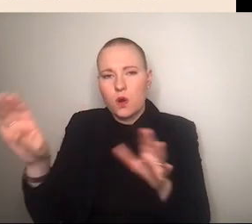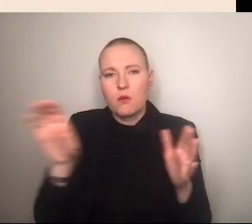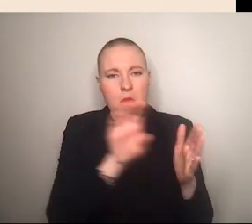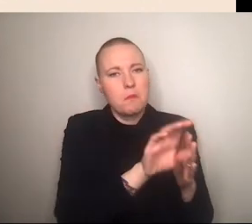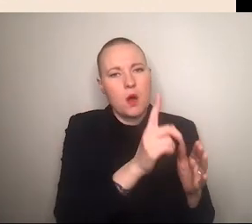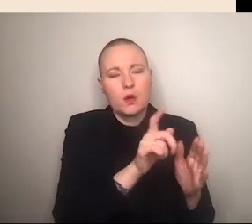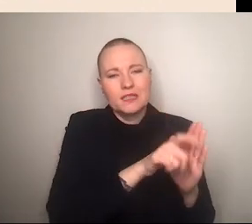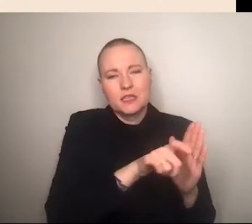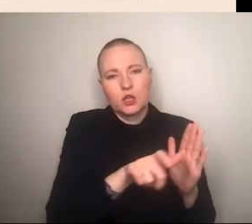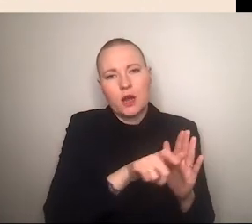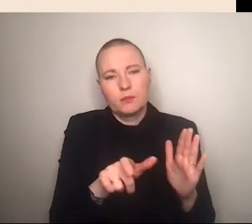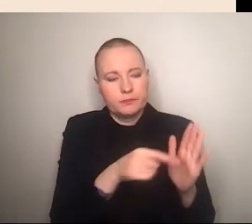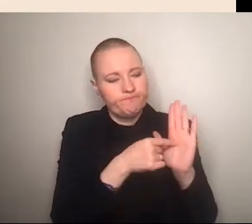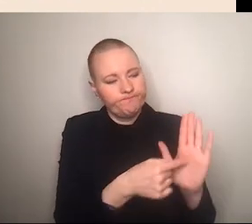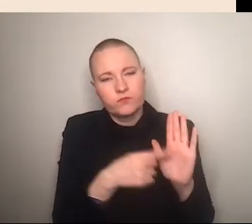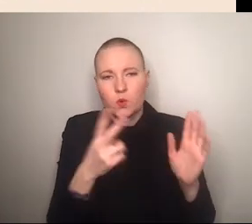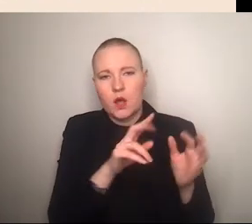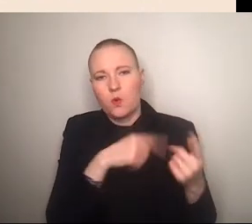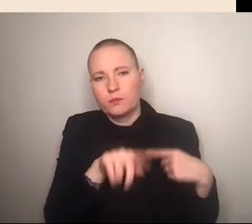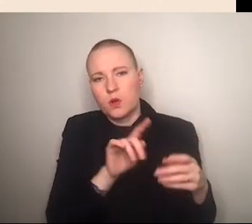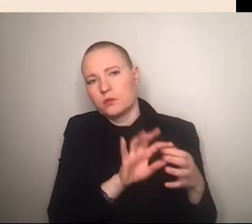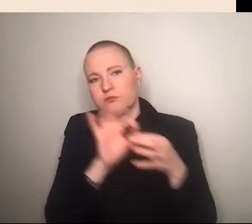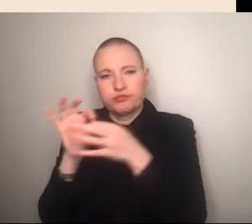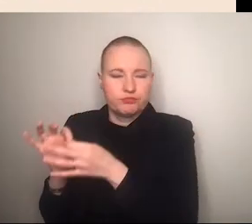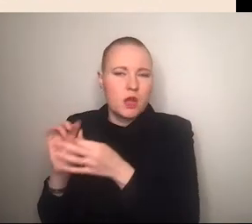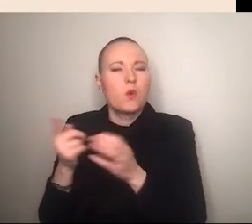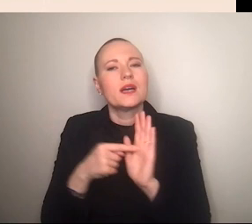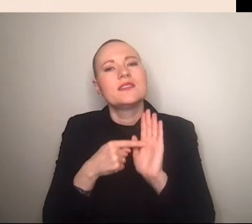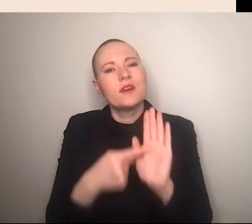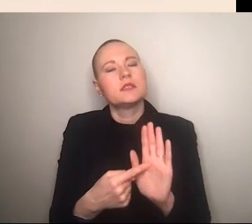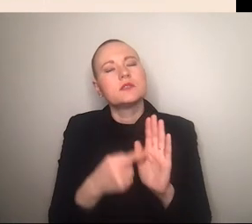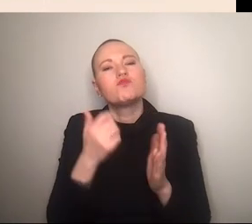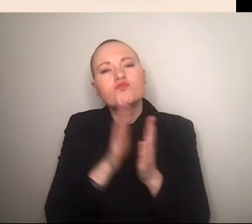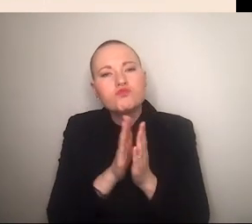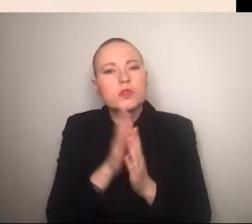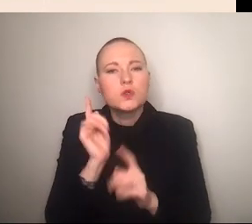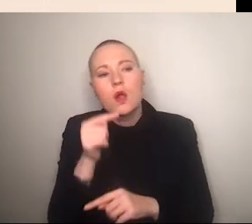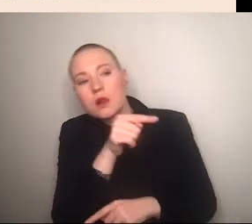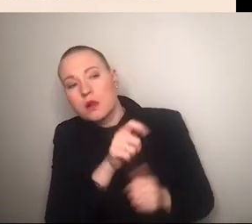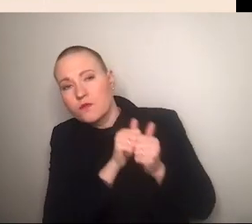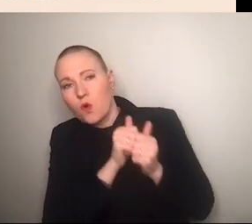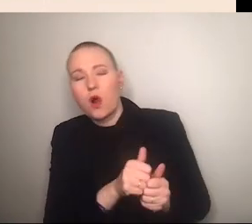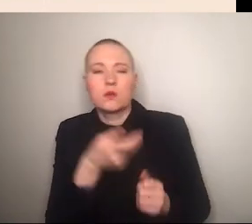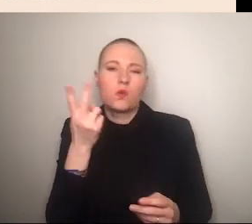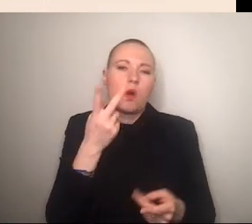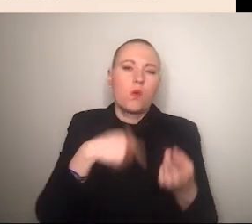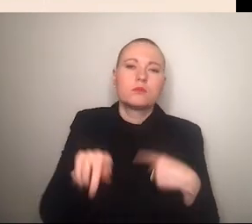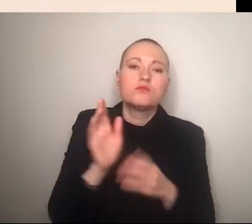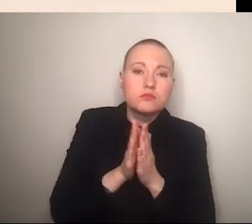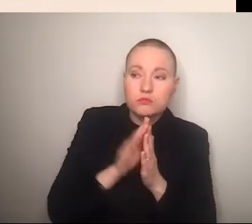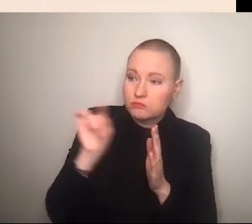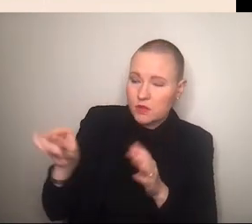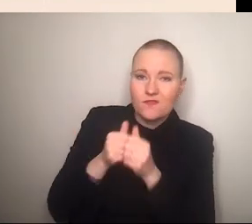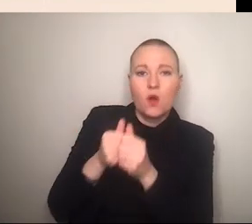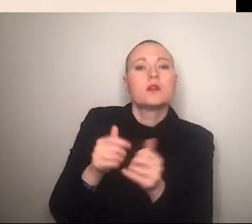verlinkt und andersrum um auch mit dem hinweis dass man doch bitte folgen sollte auch auf anderen plattformen weil es ja sein kann dass